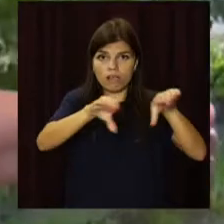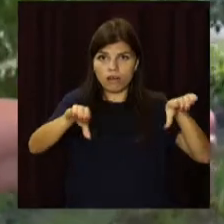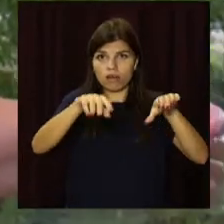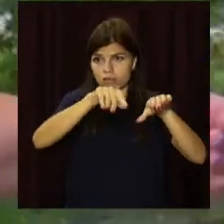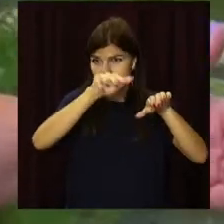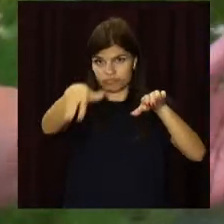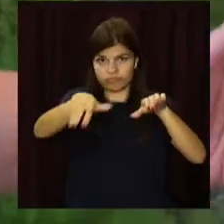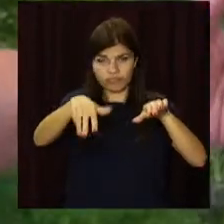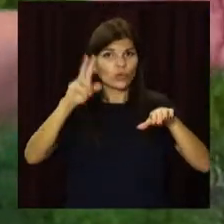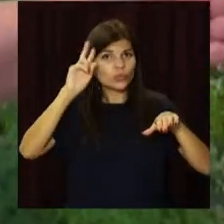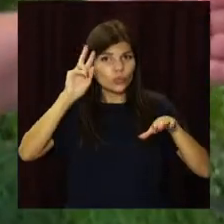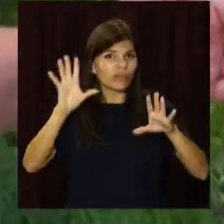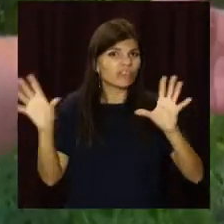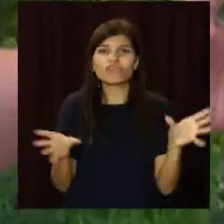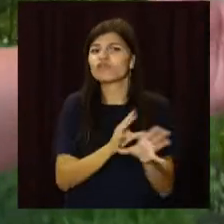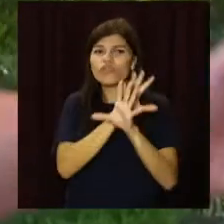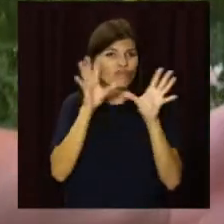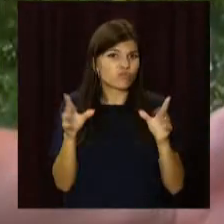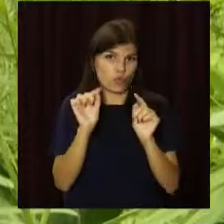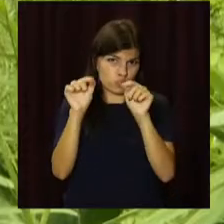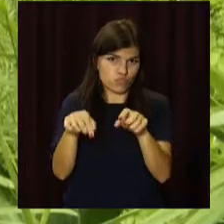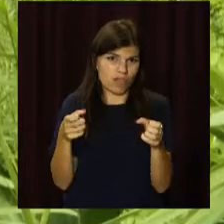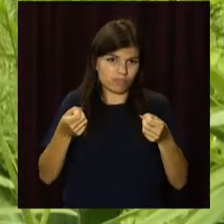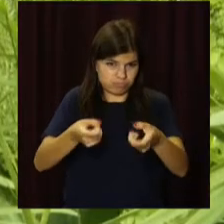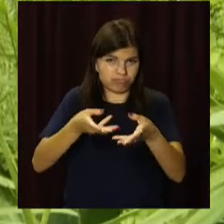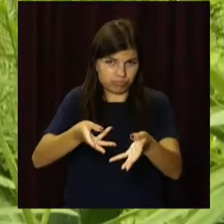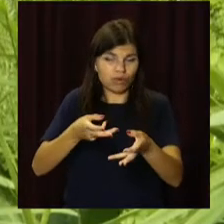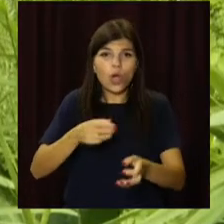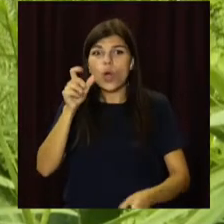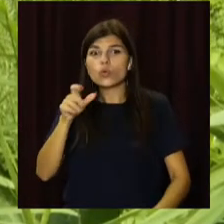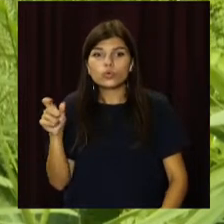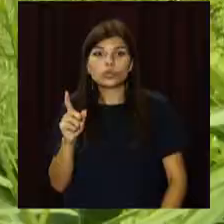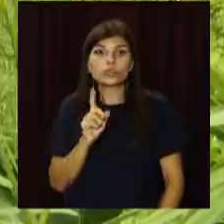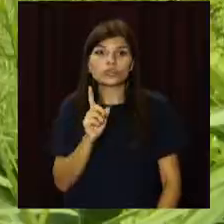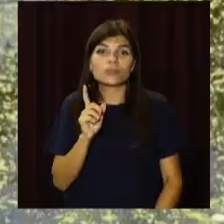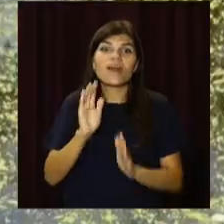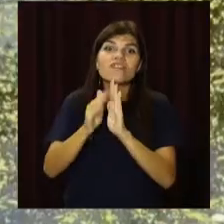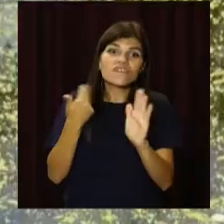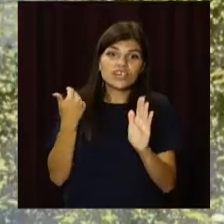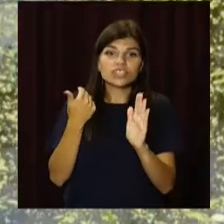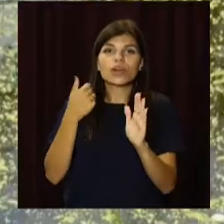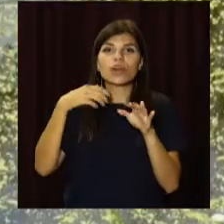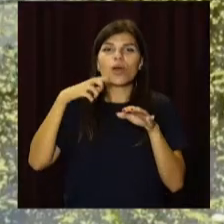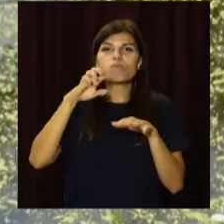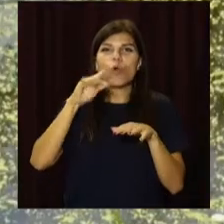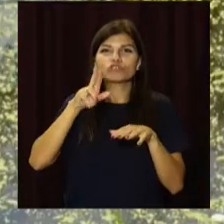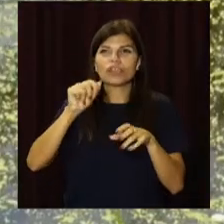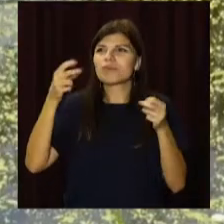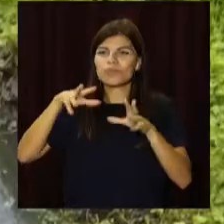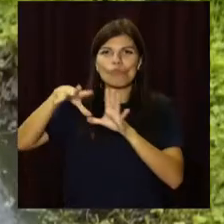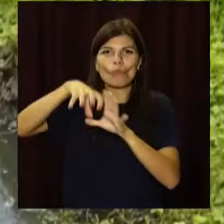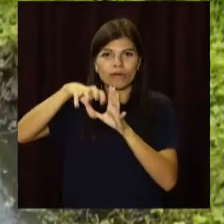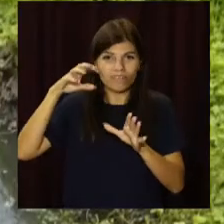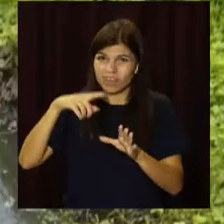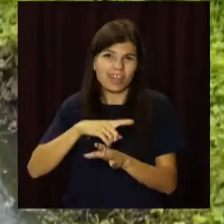Канаву. І всі відходи, все йде туди. Люди, щоб визвати бочку, щоб заплатити гроші,